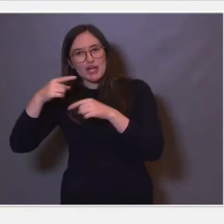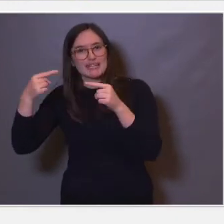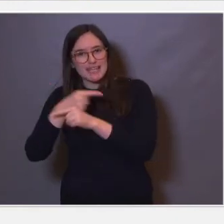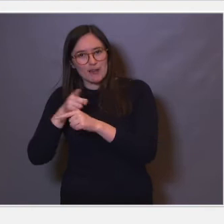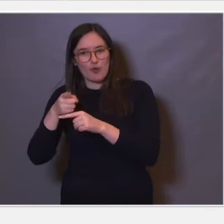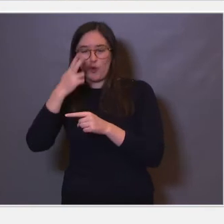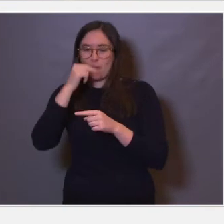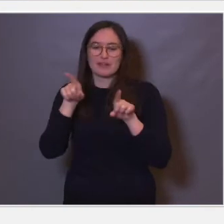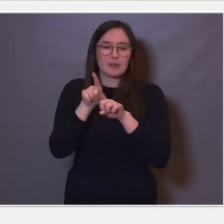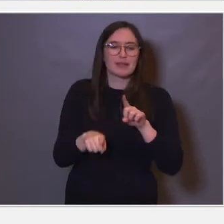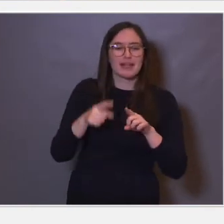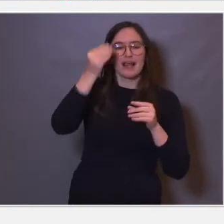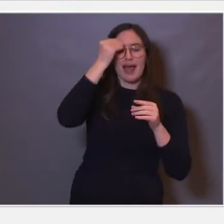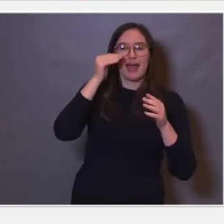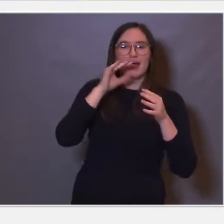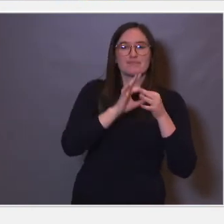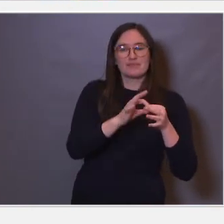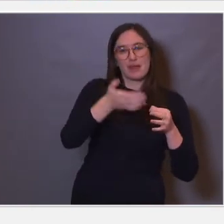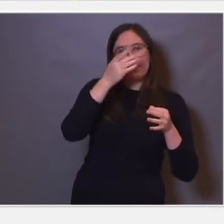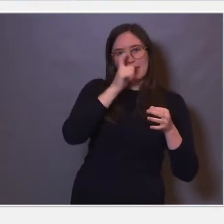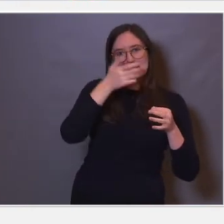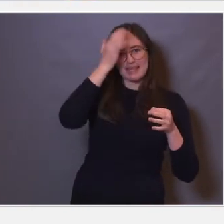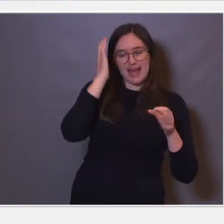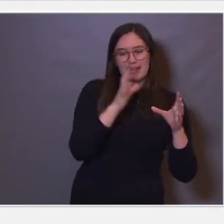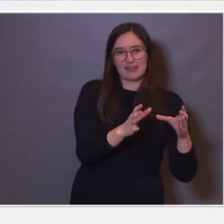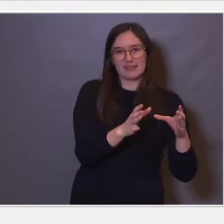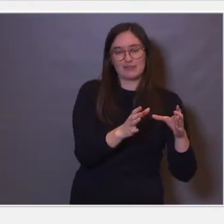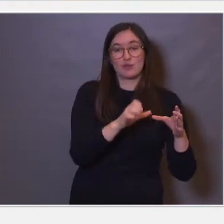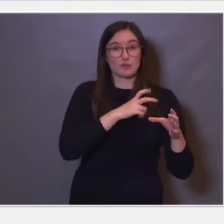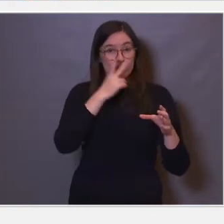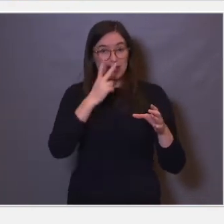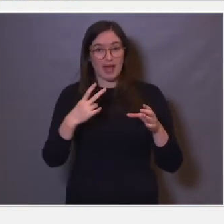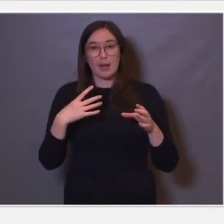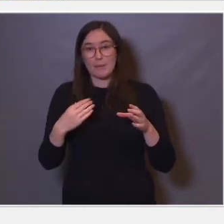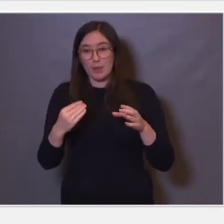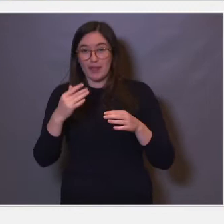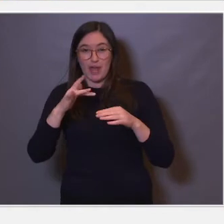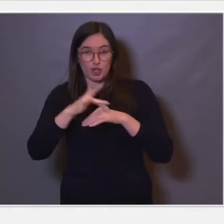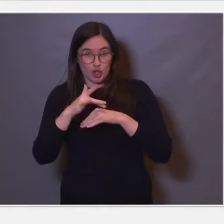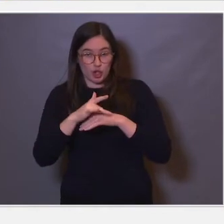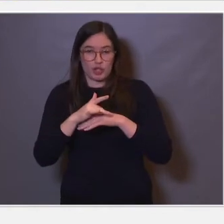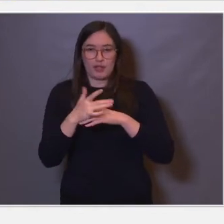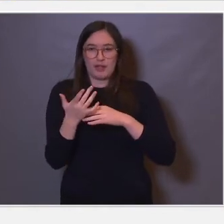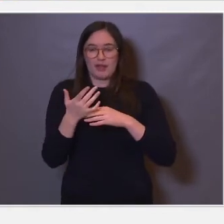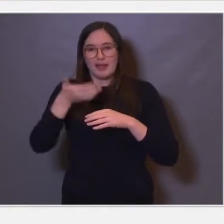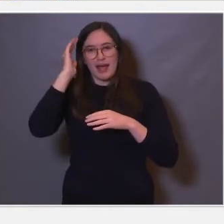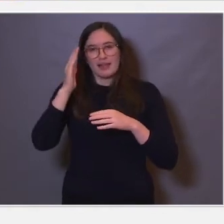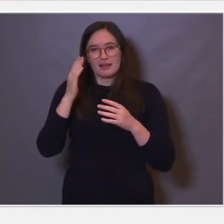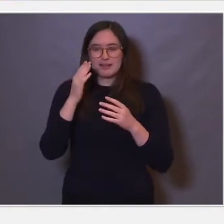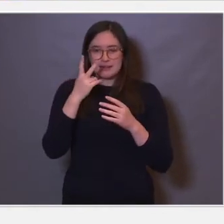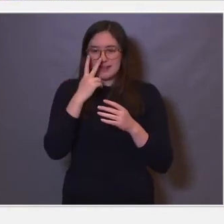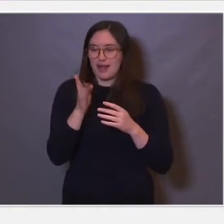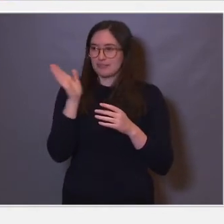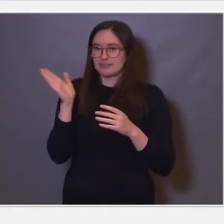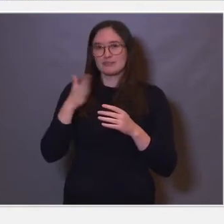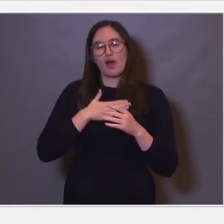menneskehjernen. Og hvis man ser på pattedyrhjernen, på en måte bare en sånn bilde som er vist her, så ser man at det er veldig stor forskjell i størrelse og også